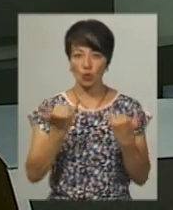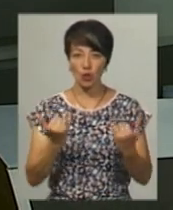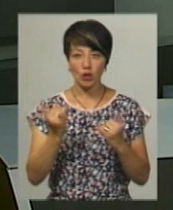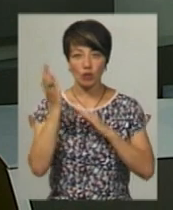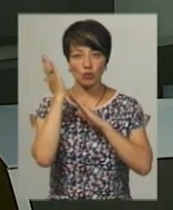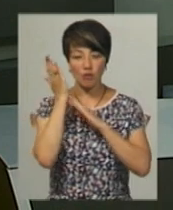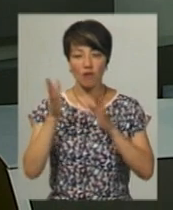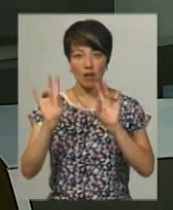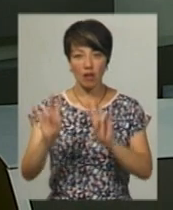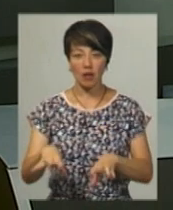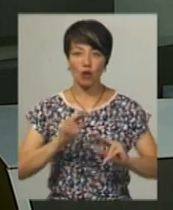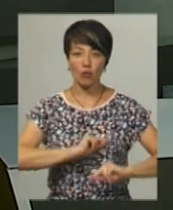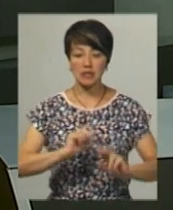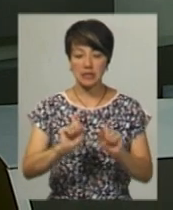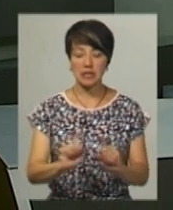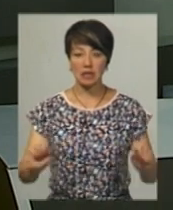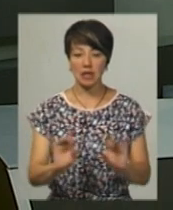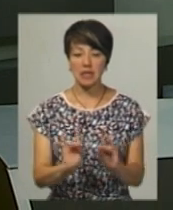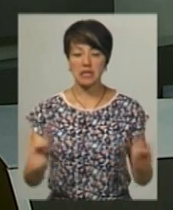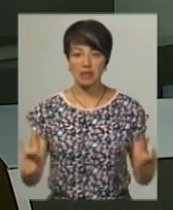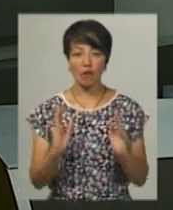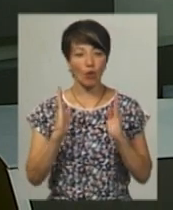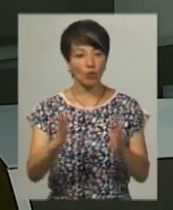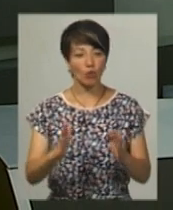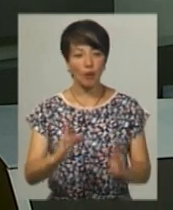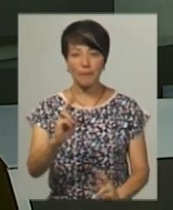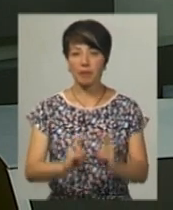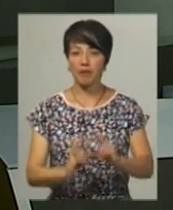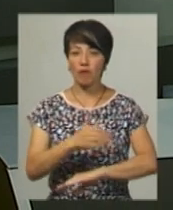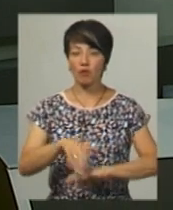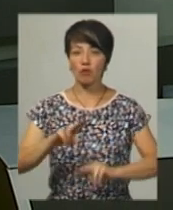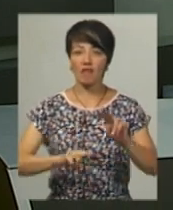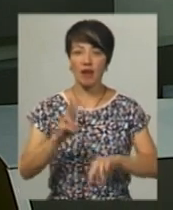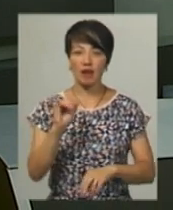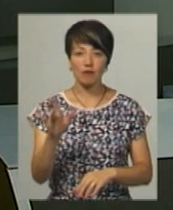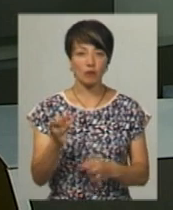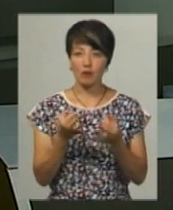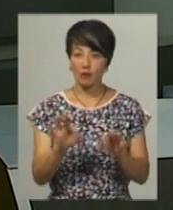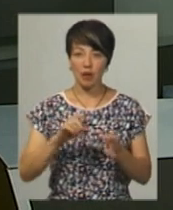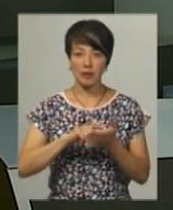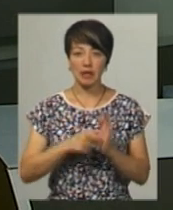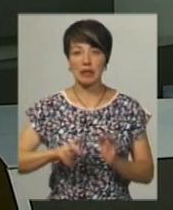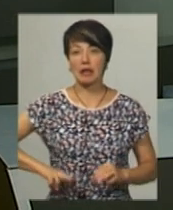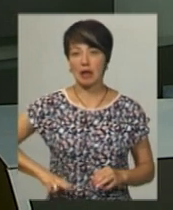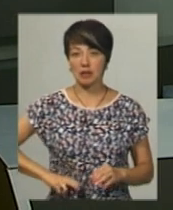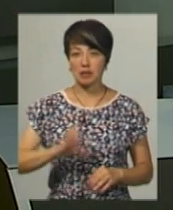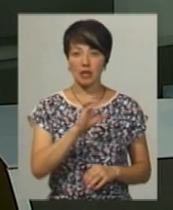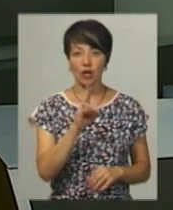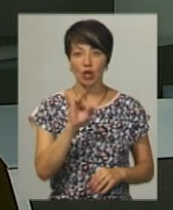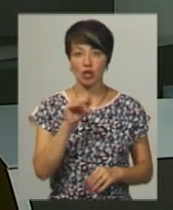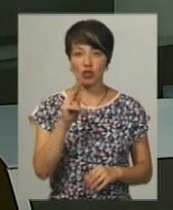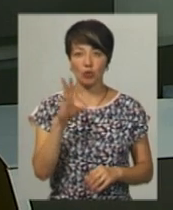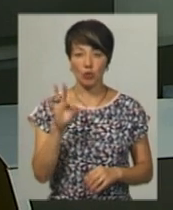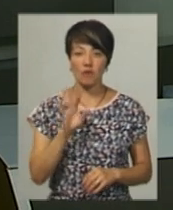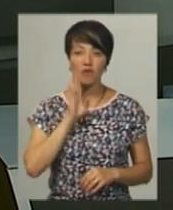ночували на роботі. Вони сиділи на стільцях у коридорі підприємства на вулиці Будівельників, щоби не впустити в кабінет директора Сергія Кириченка.